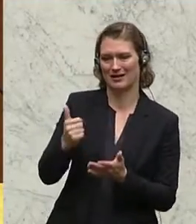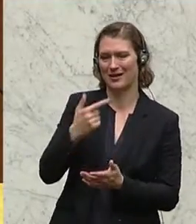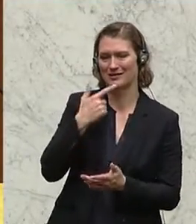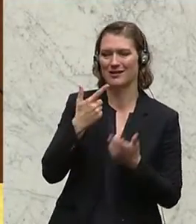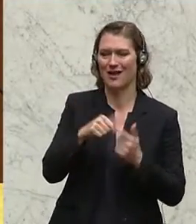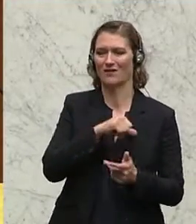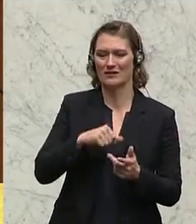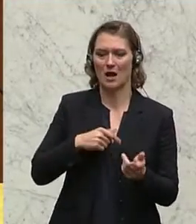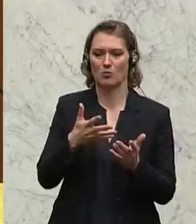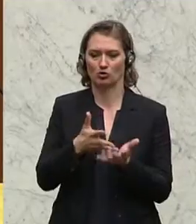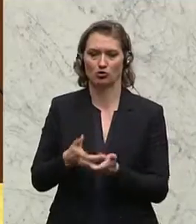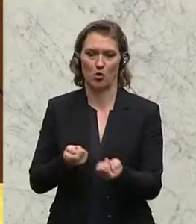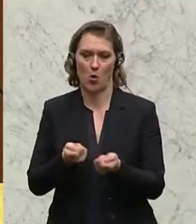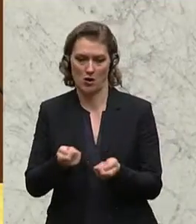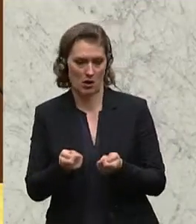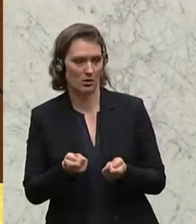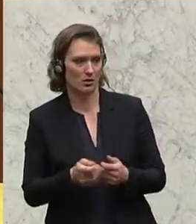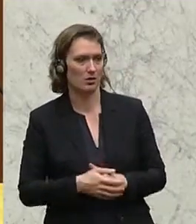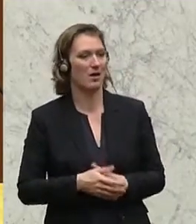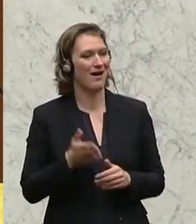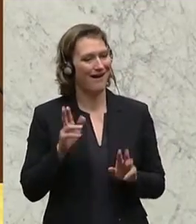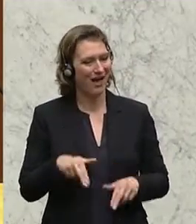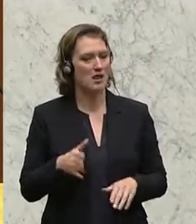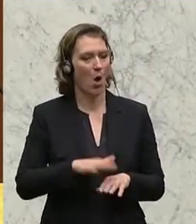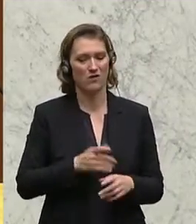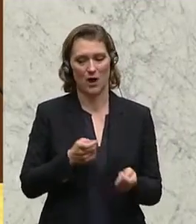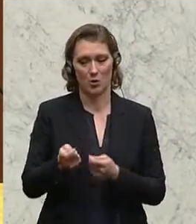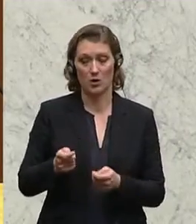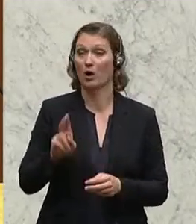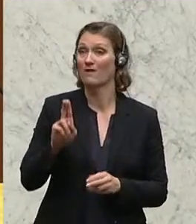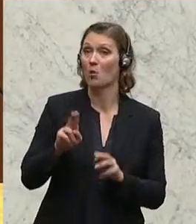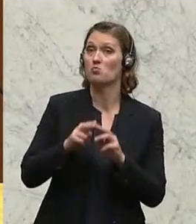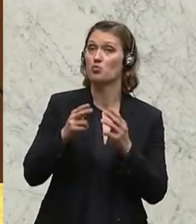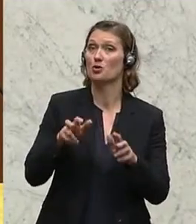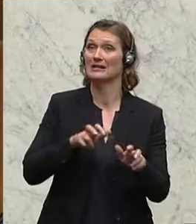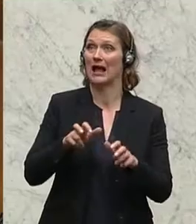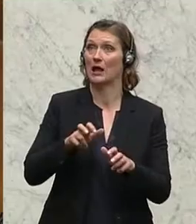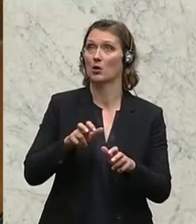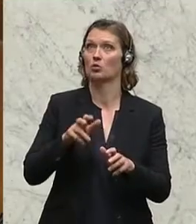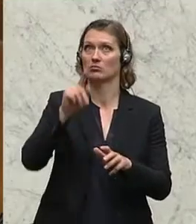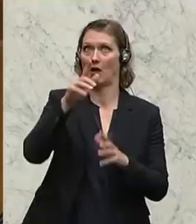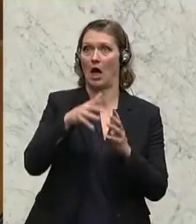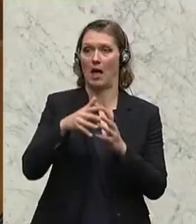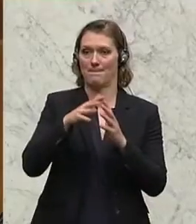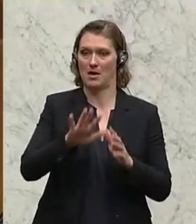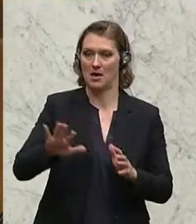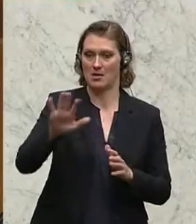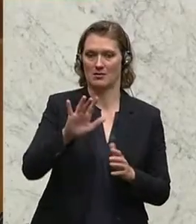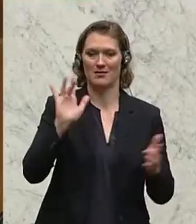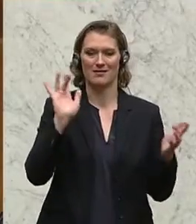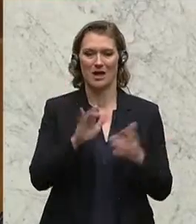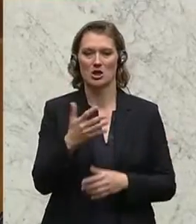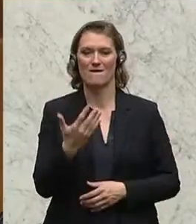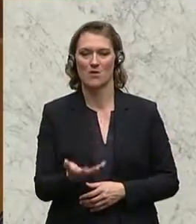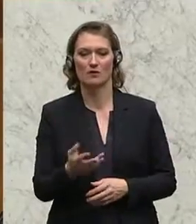ein relevantes und zentrales Anliegen. Warum? Weil nämlich die Bundesregierung in den Vereinigten Staaten gegenüber den 50